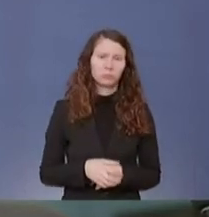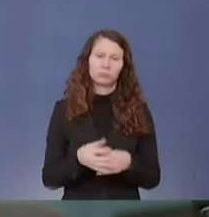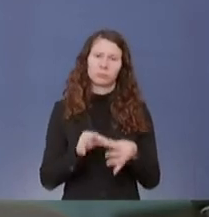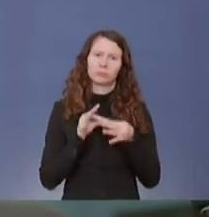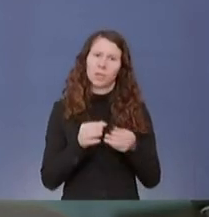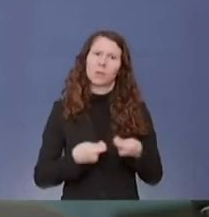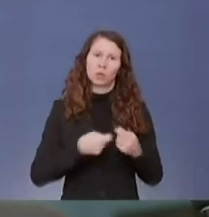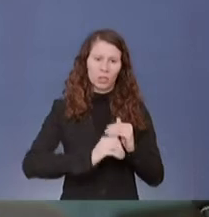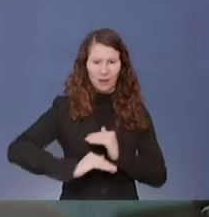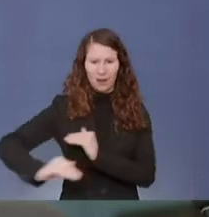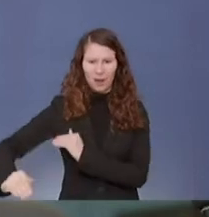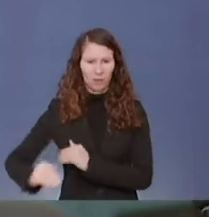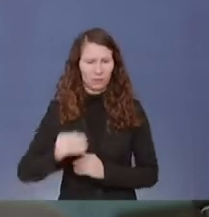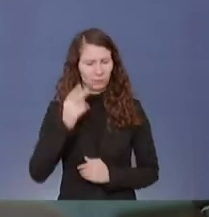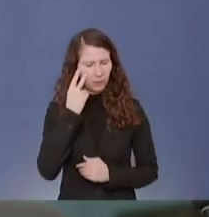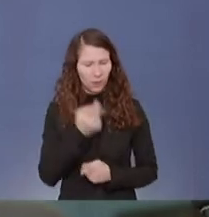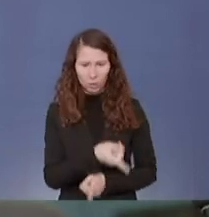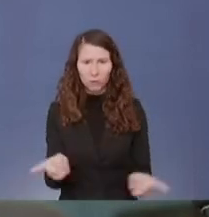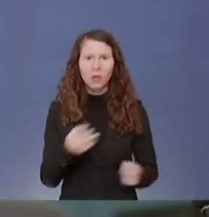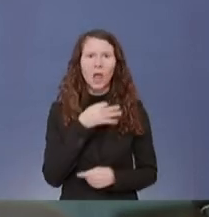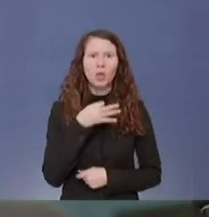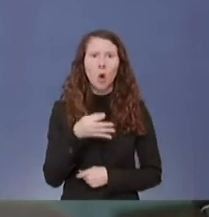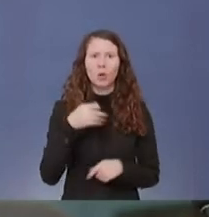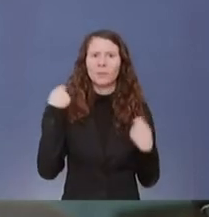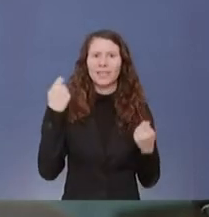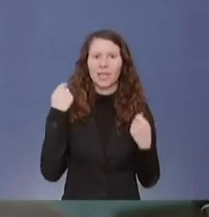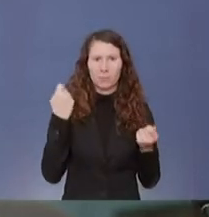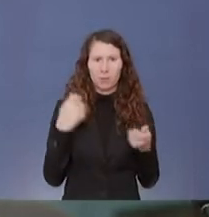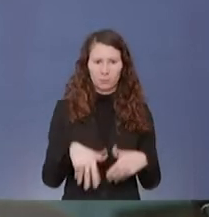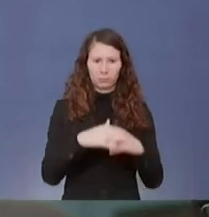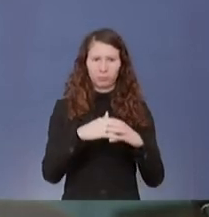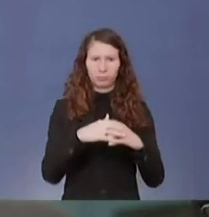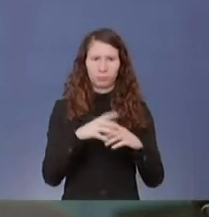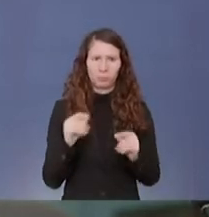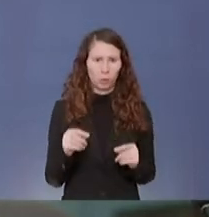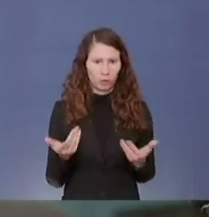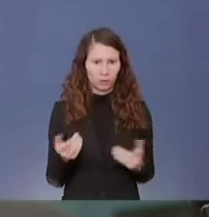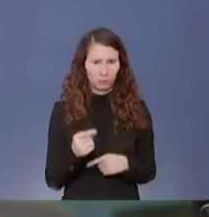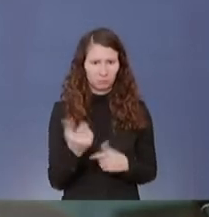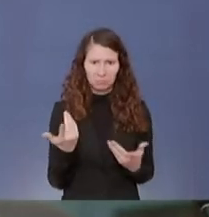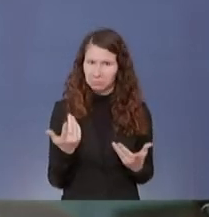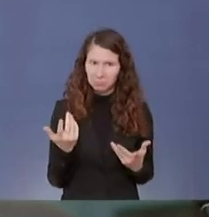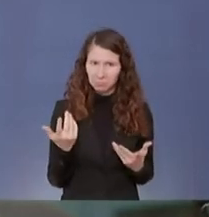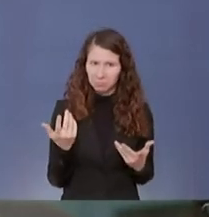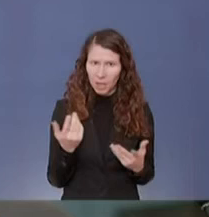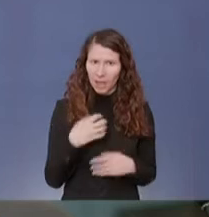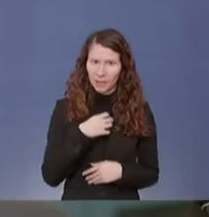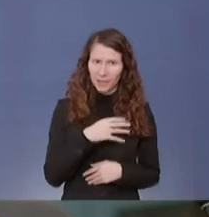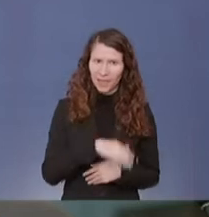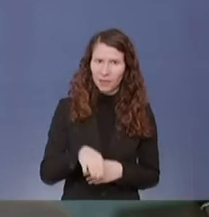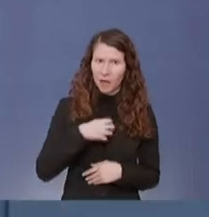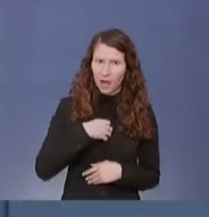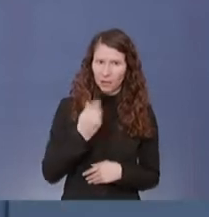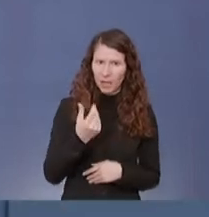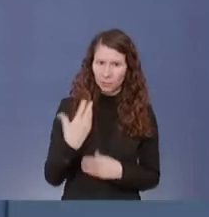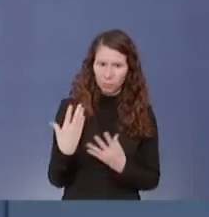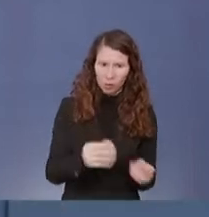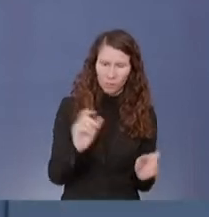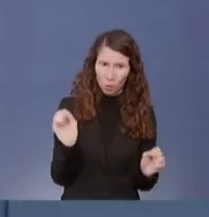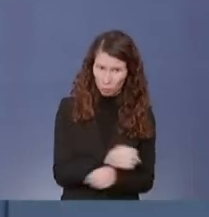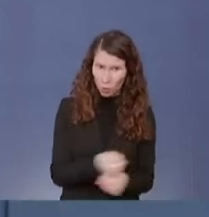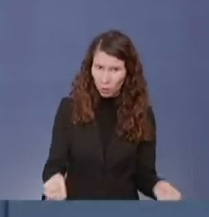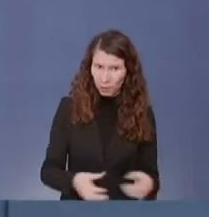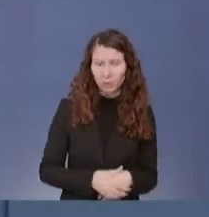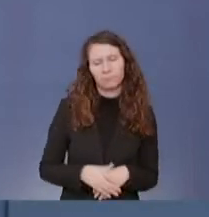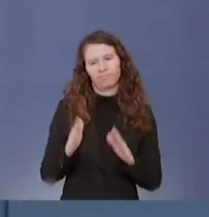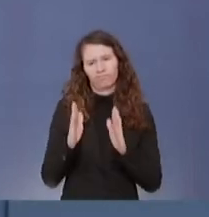bedeuten, wo beispielsweise ein Notbetrieb aufrechterhalten wird, als dass es dort unmöglich wäre, das Kinderkrankengeld zu machen? Auch da würde ich